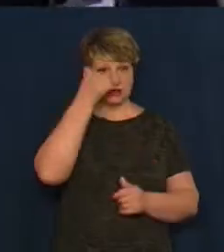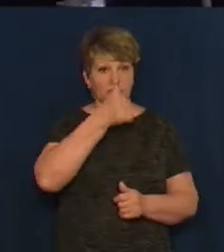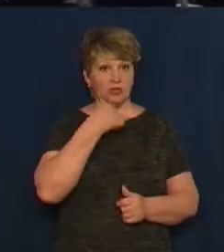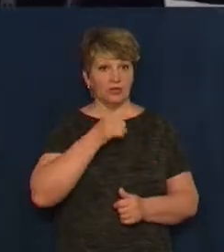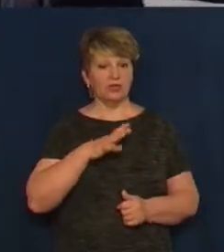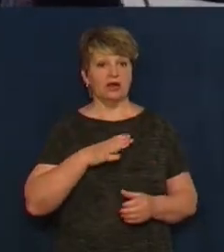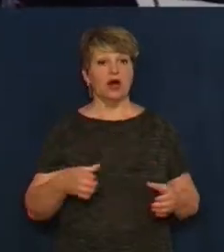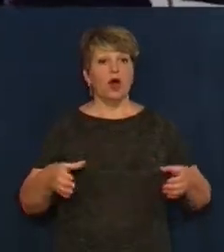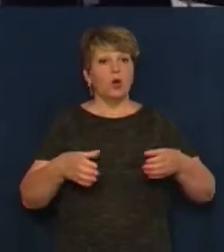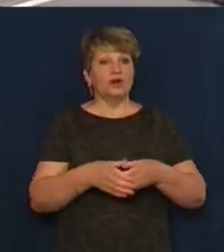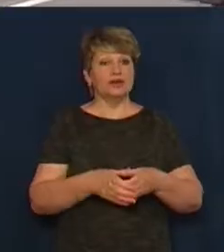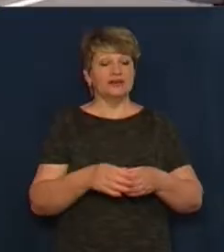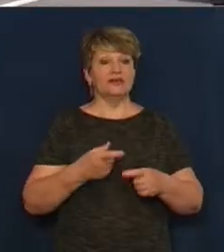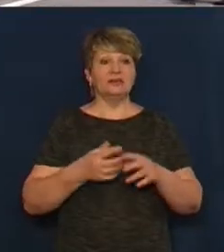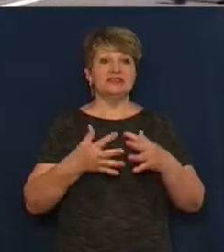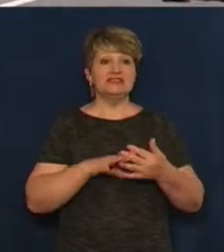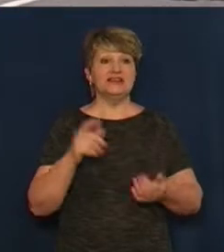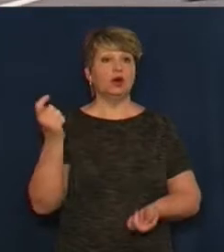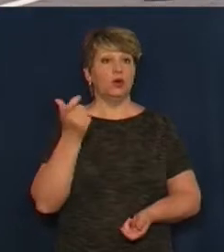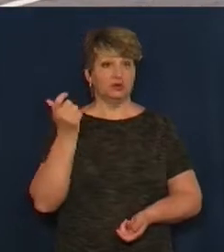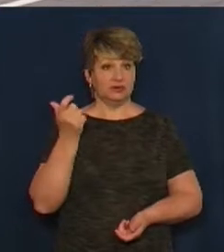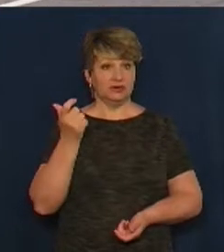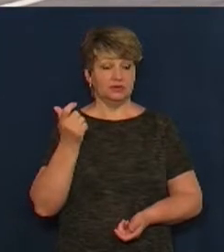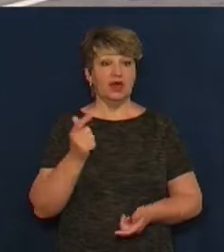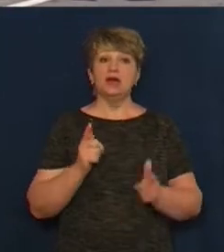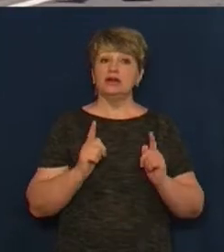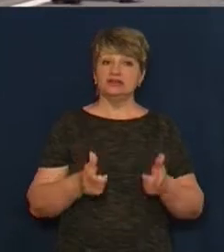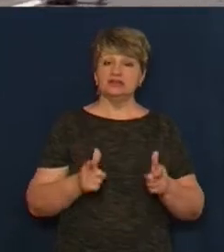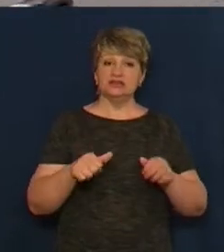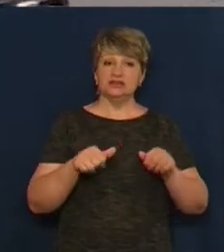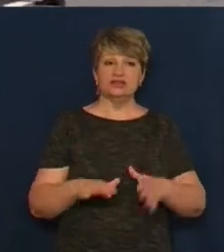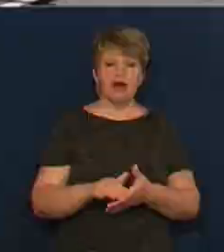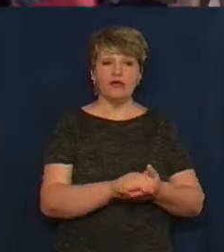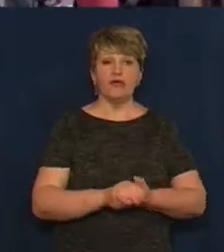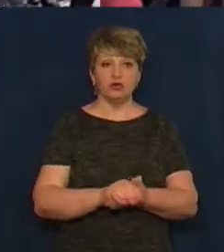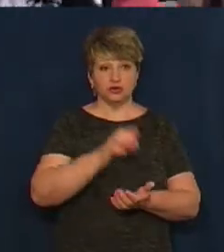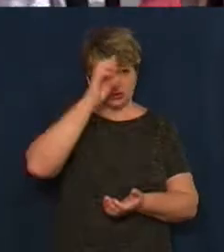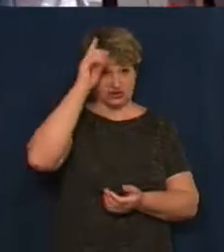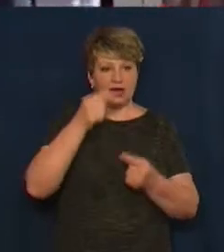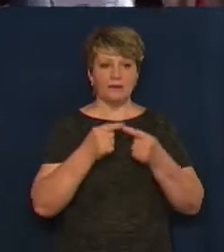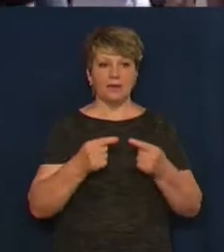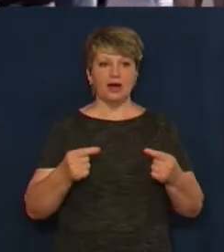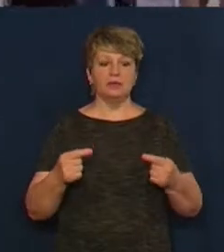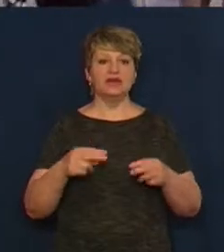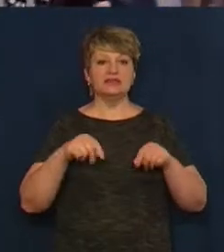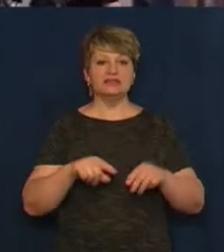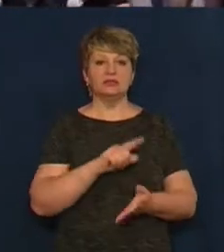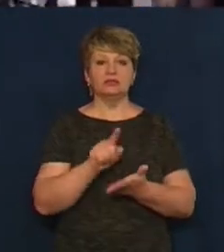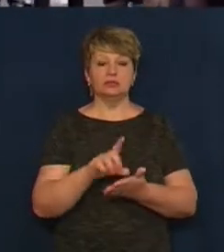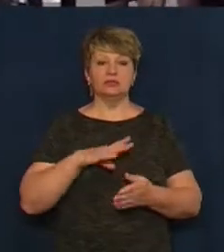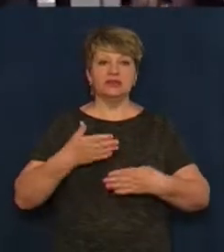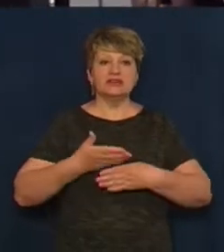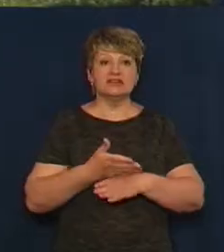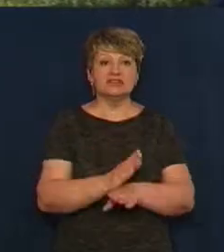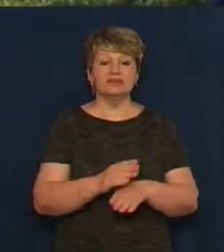колективними сільськими господарствами. Згідно з рішеннями фонду держмайна, землі мали розпаювати між людьми. Нині, зі слів Сергія